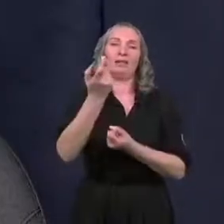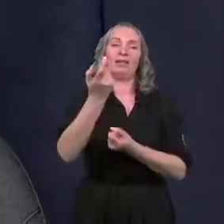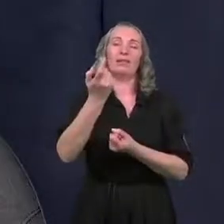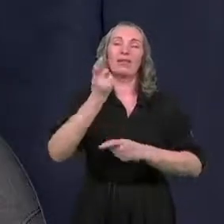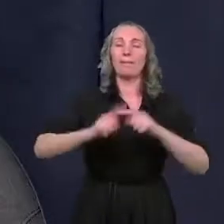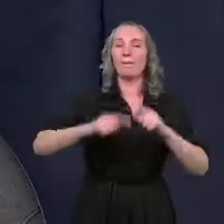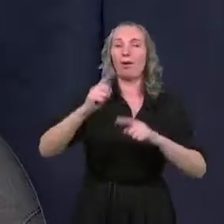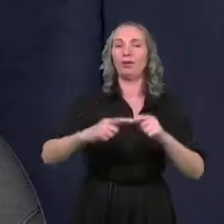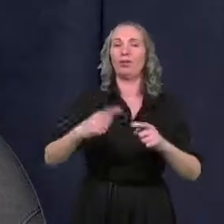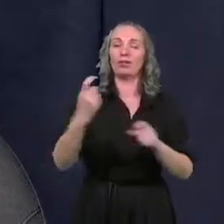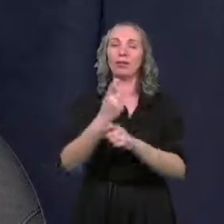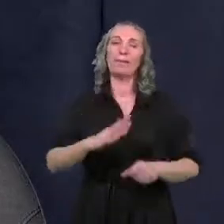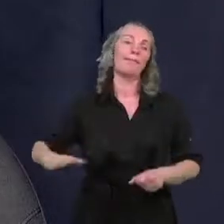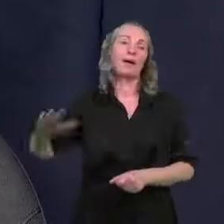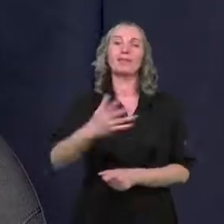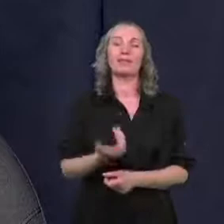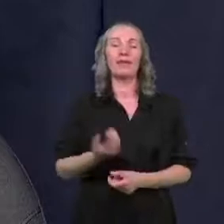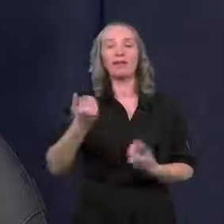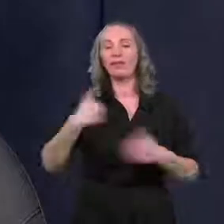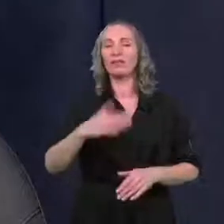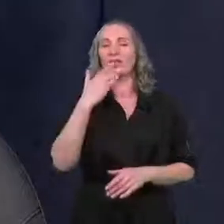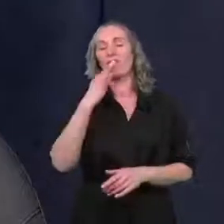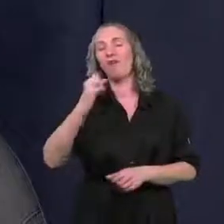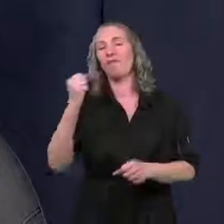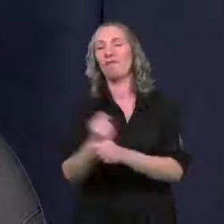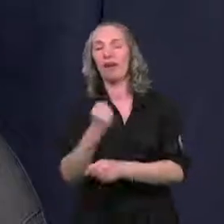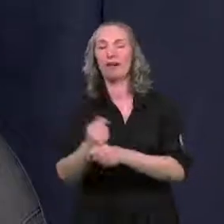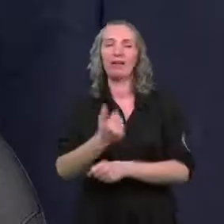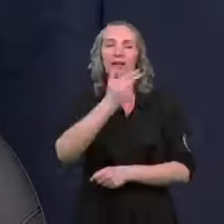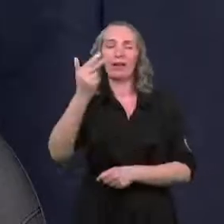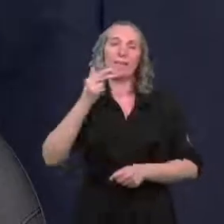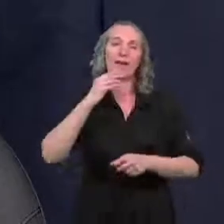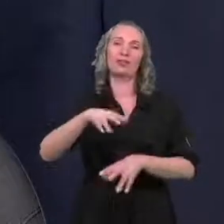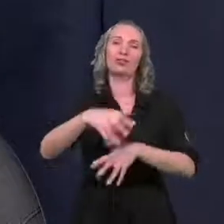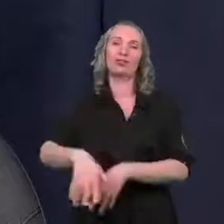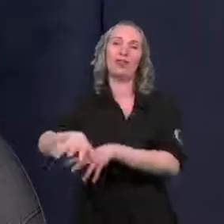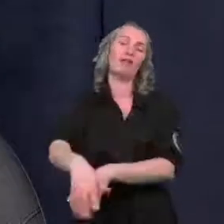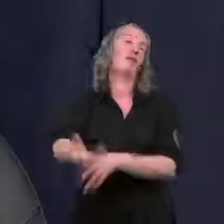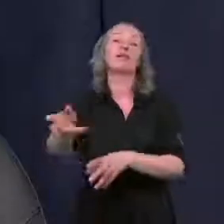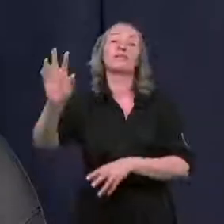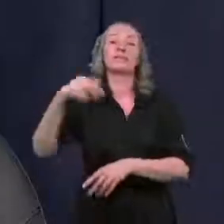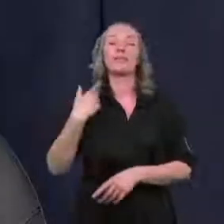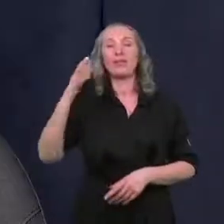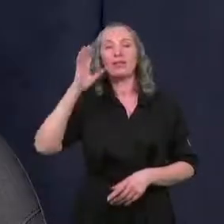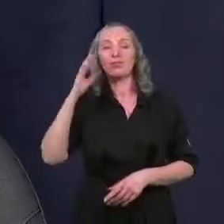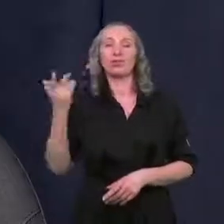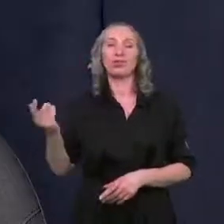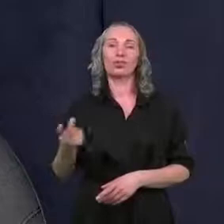zakresie, bo nie chcę mówić o węglu, bo to już jest temat rzeka. Słyszymy, prawda,